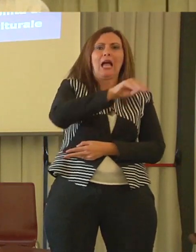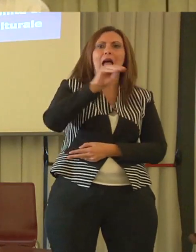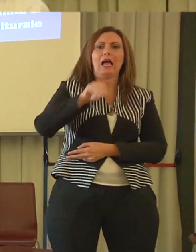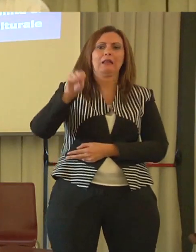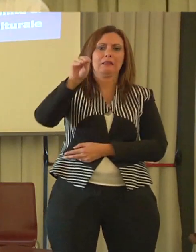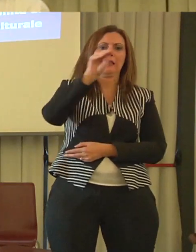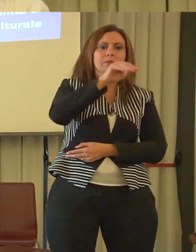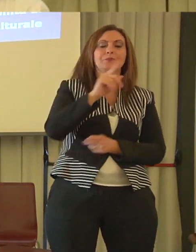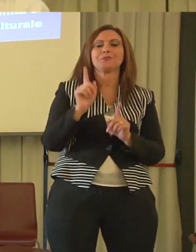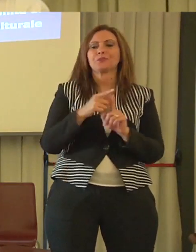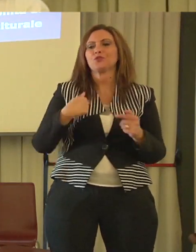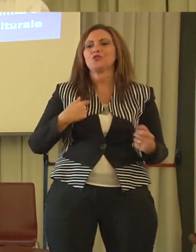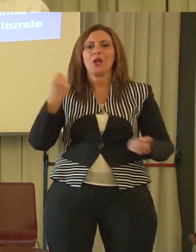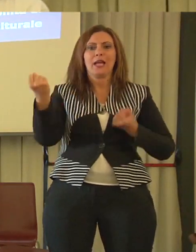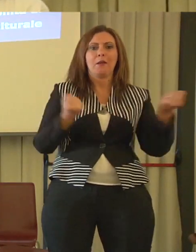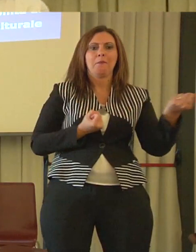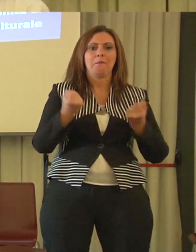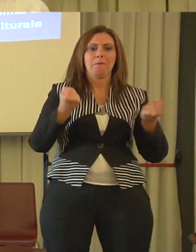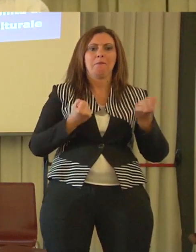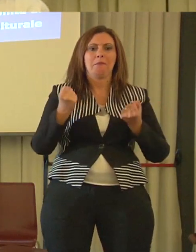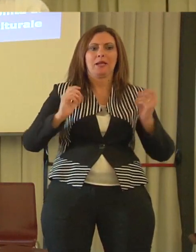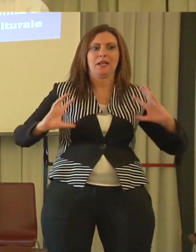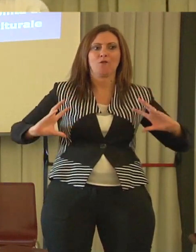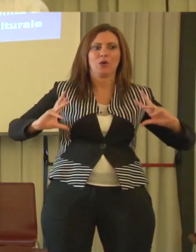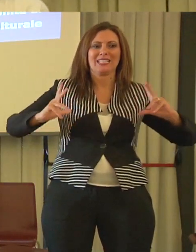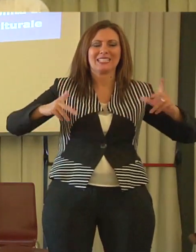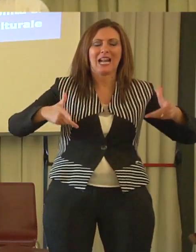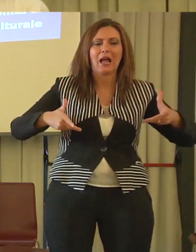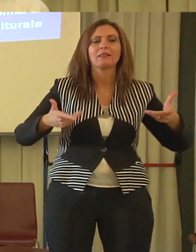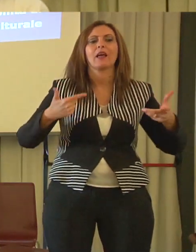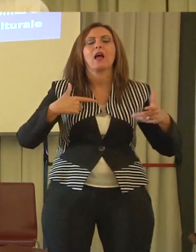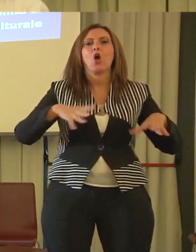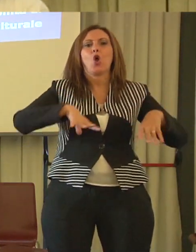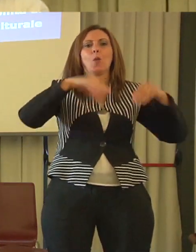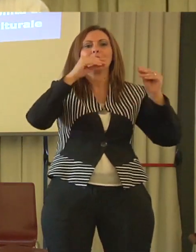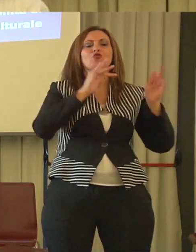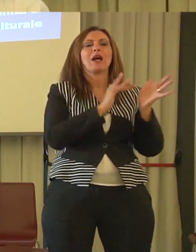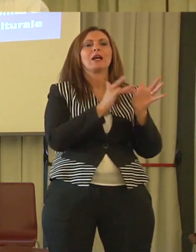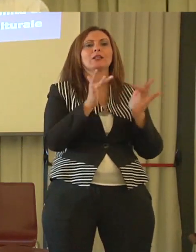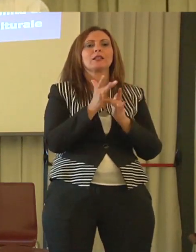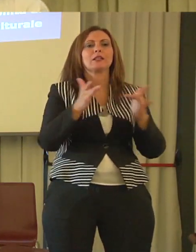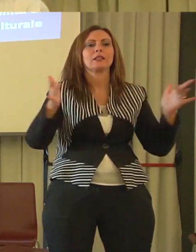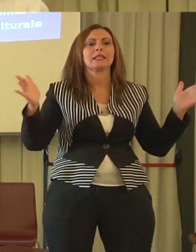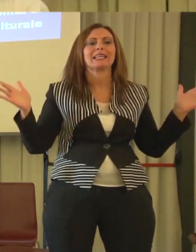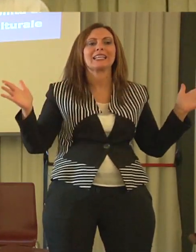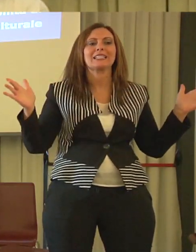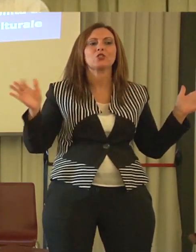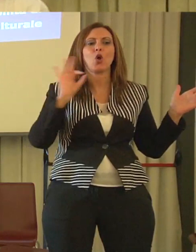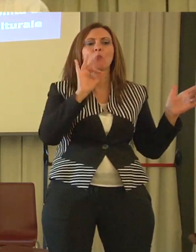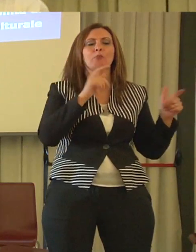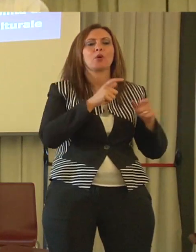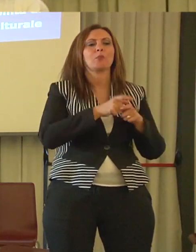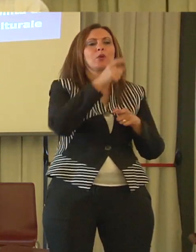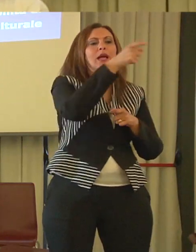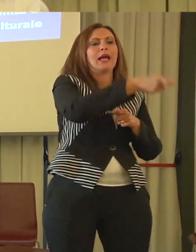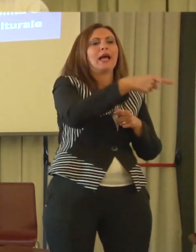bordo di fuoristrada, abbiamo cominciato dal Cristo di Maratea, a c'è stata una furbata, perché ci siamo fatti dare proprio la